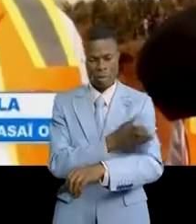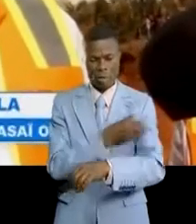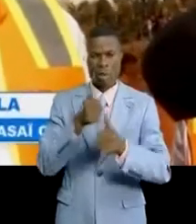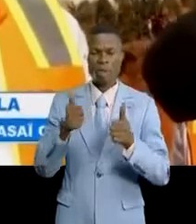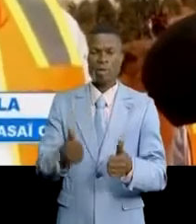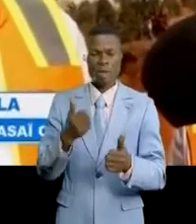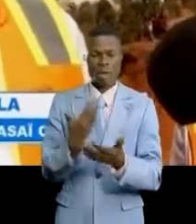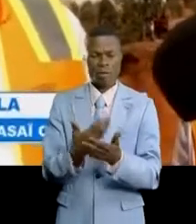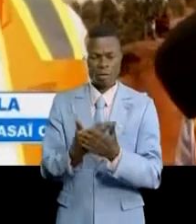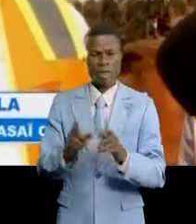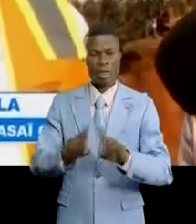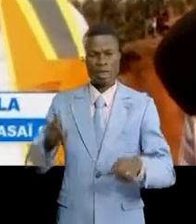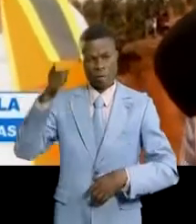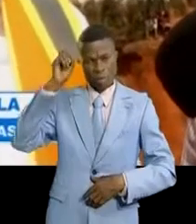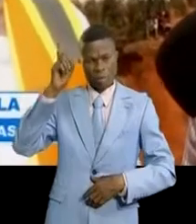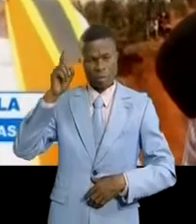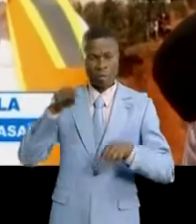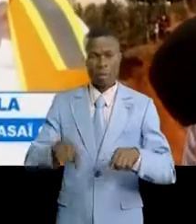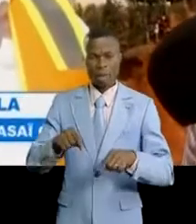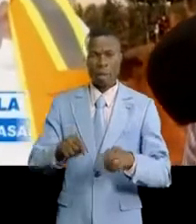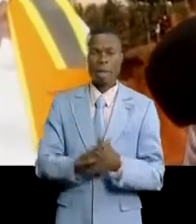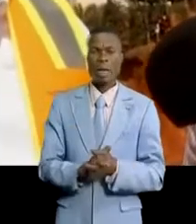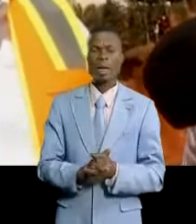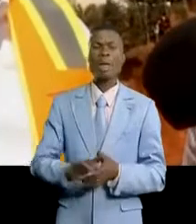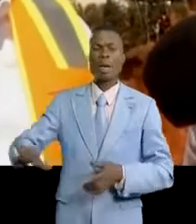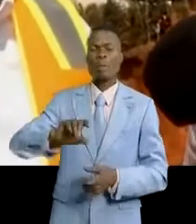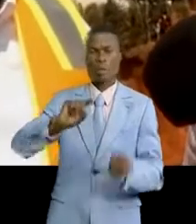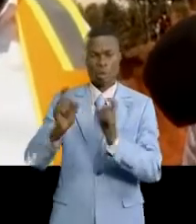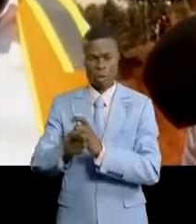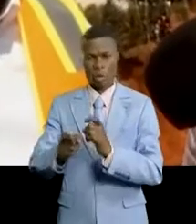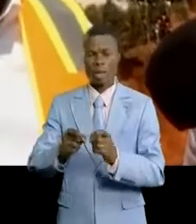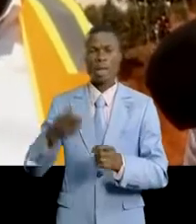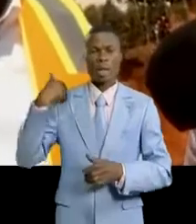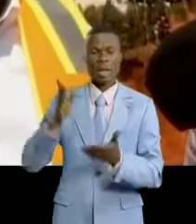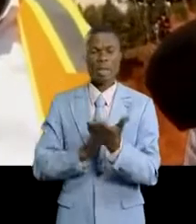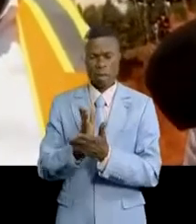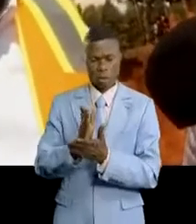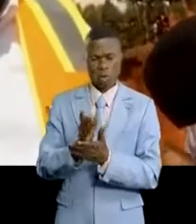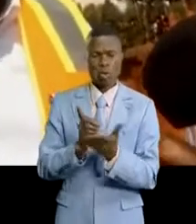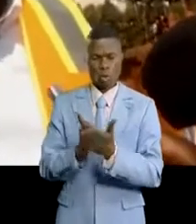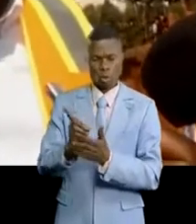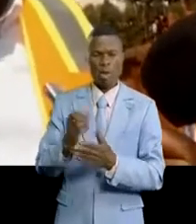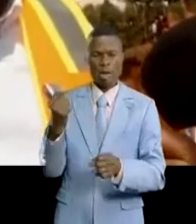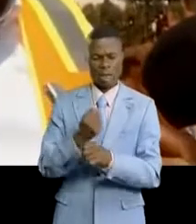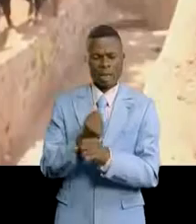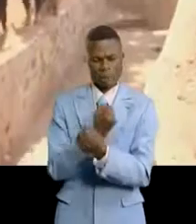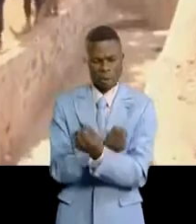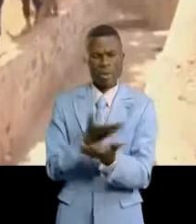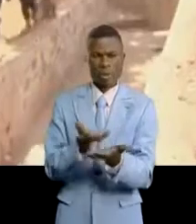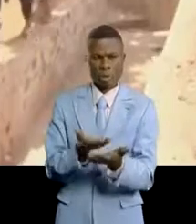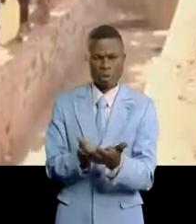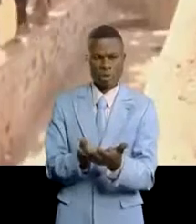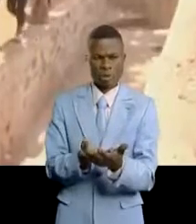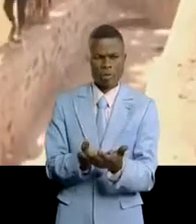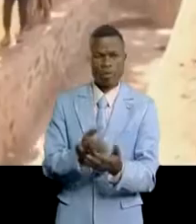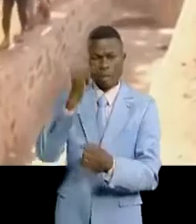peu plus différente. Nous sommes dans un état de droit qu'il sera sûr que ces travaux seront exécutés dans les restés des normes. Au terme de